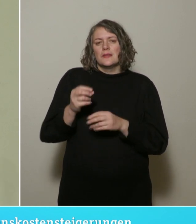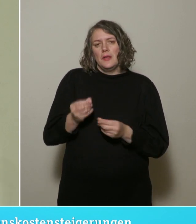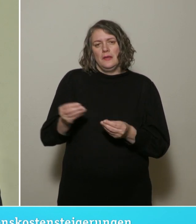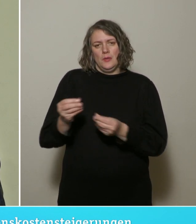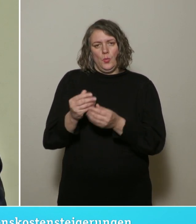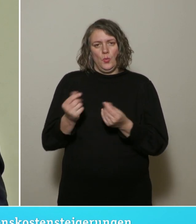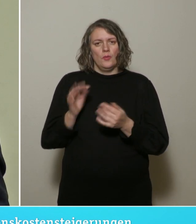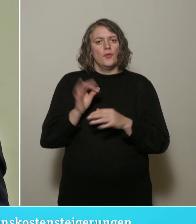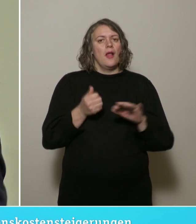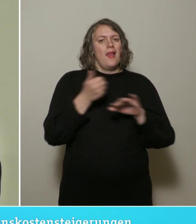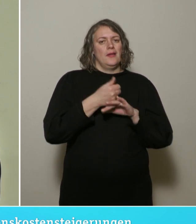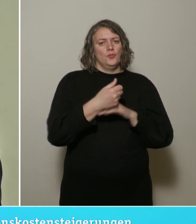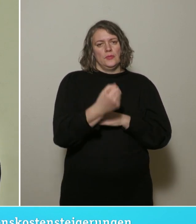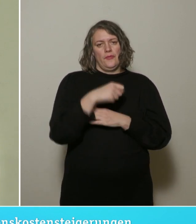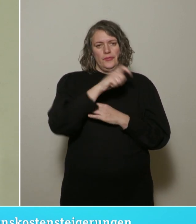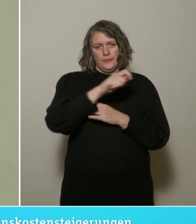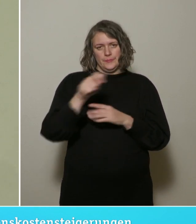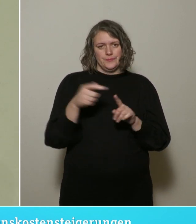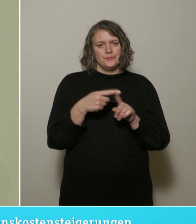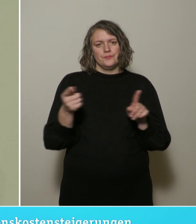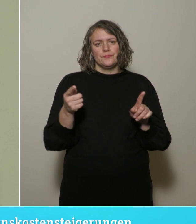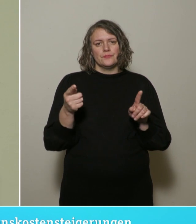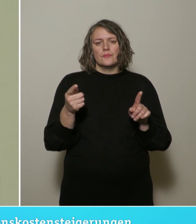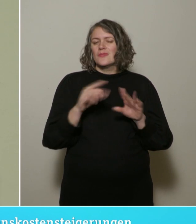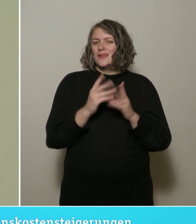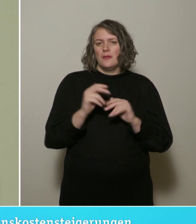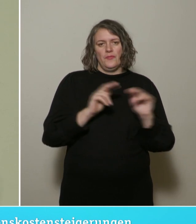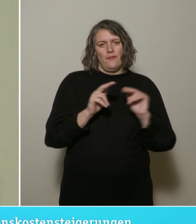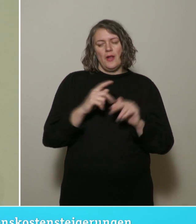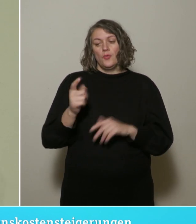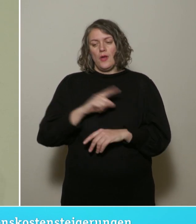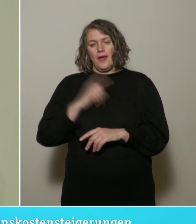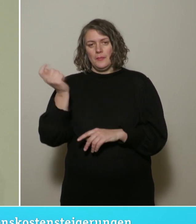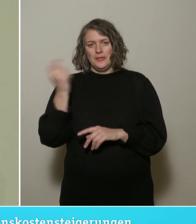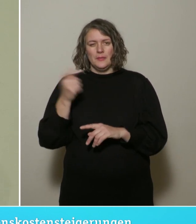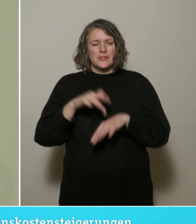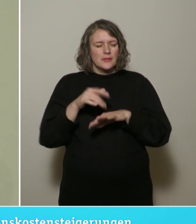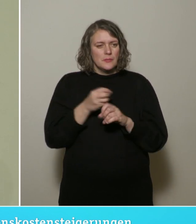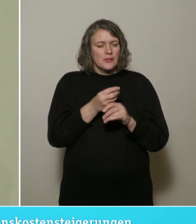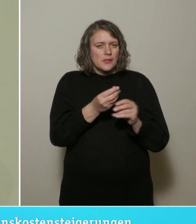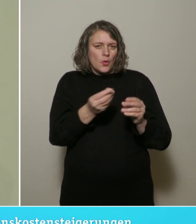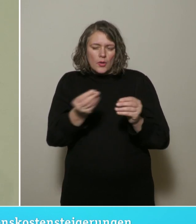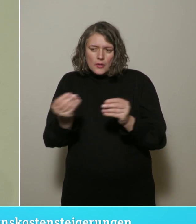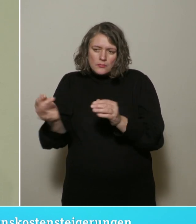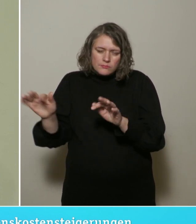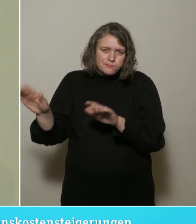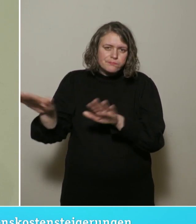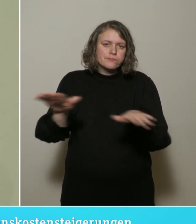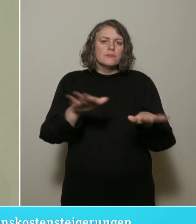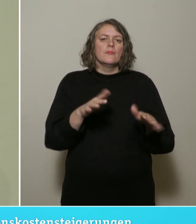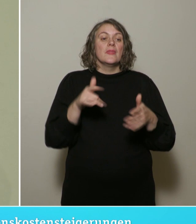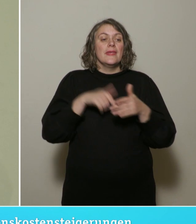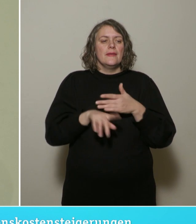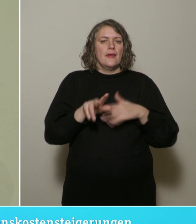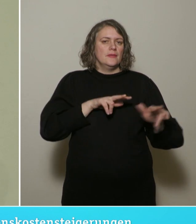der Leitungskräfte in der gesamten Verwaltung und den Eigenbetrieben gewesen für das Thema internes Management,